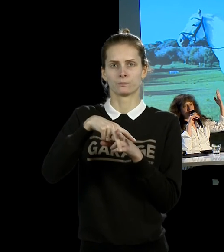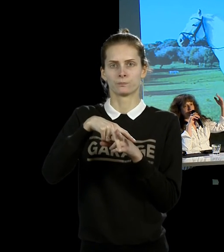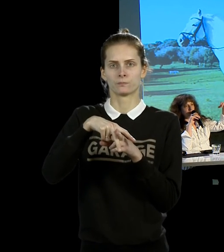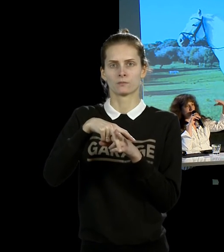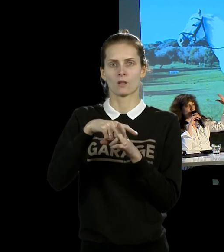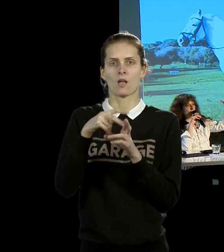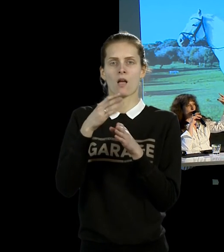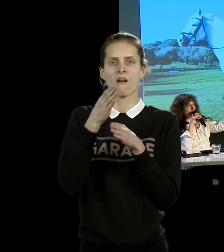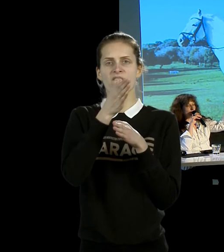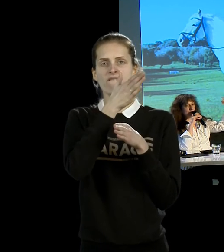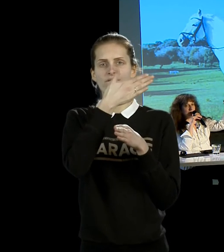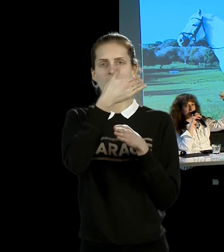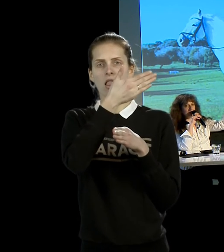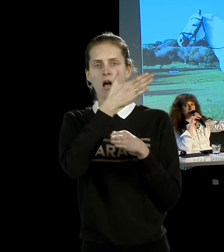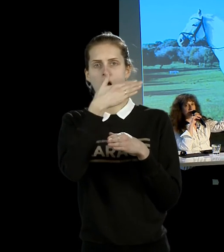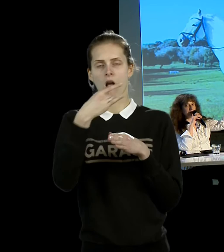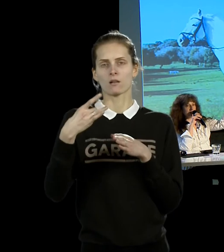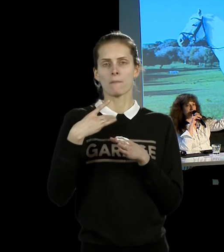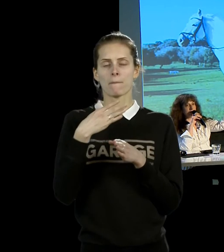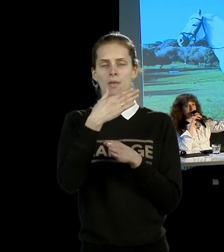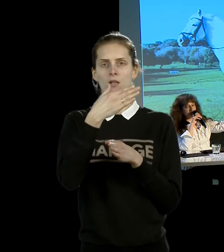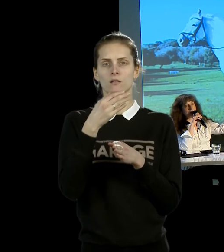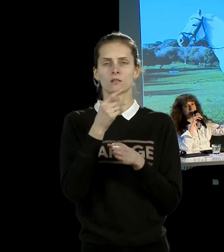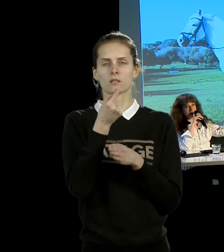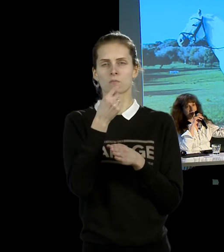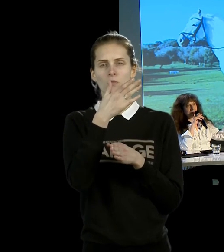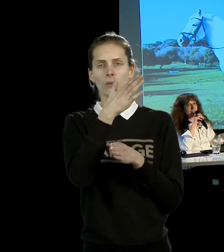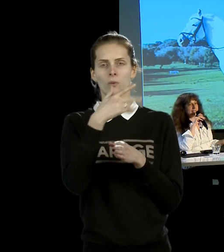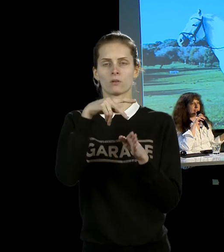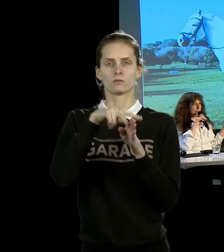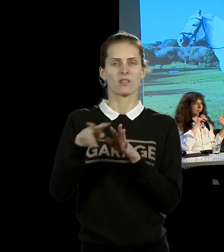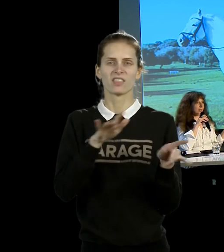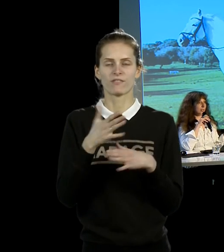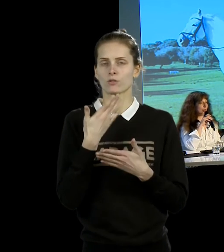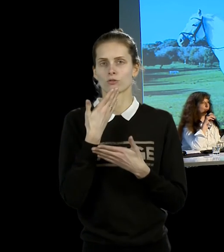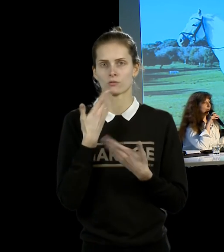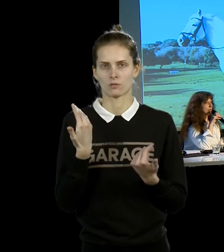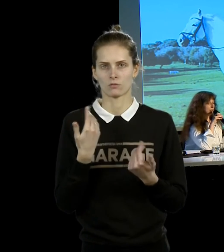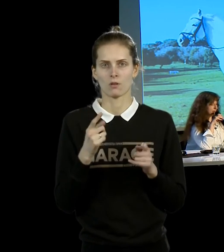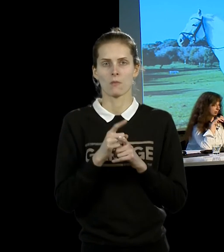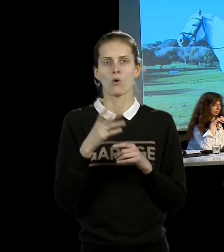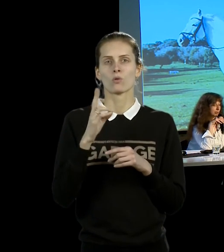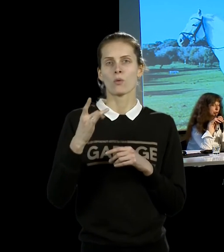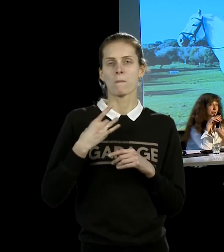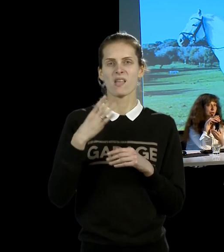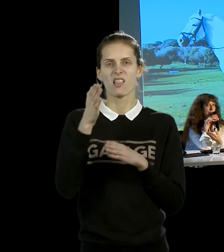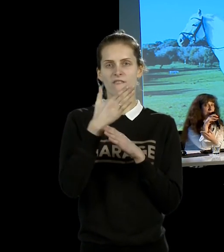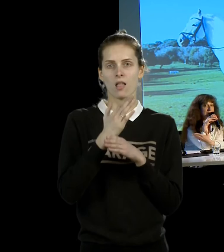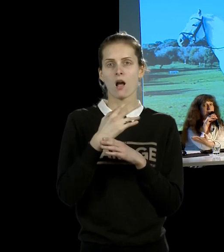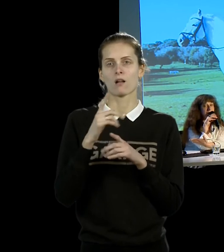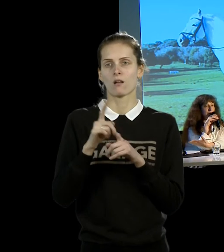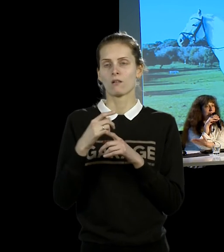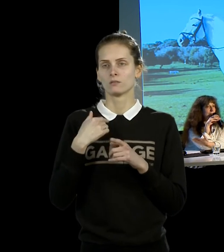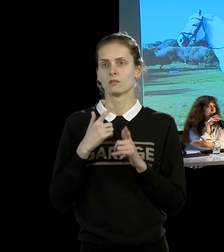ветру белый флаг. То есть герой, который приходит с белым флагом как знаком поражения. И опять-таки, это истории отсылающих к